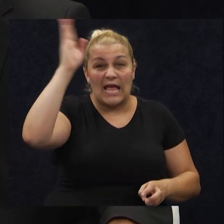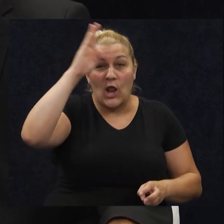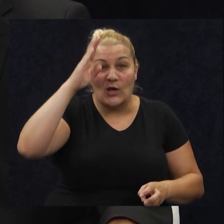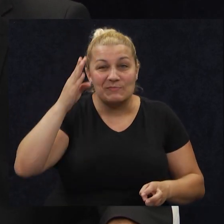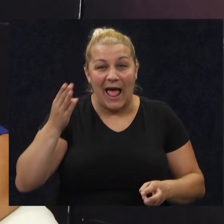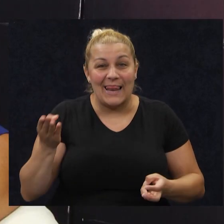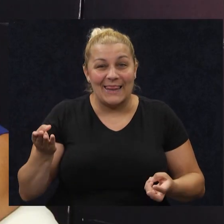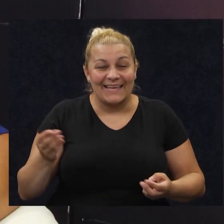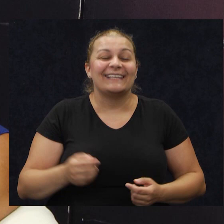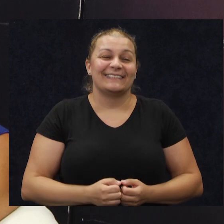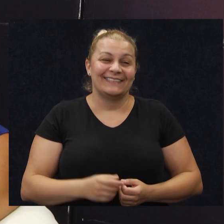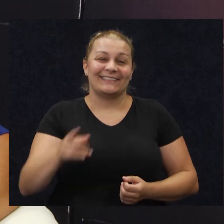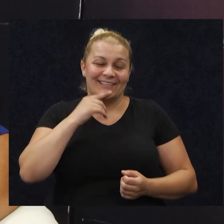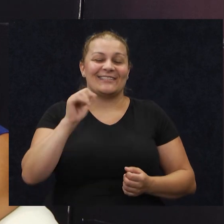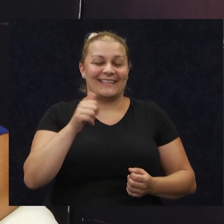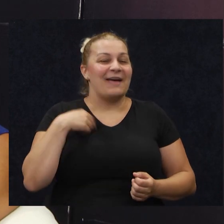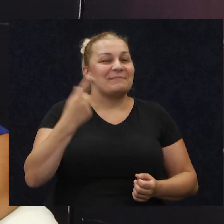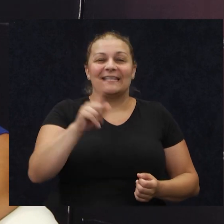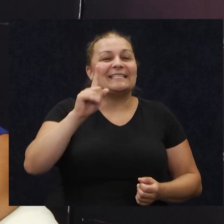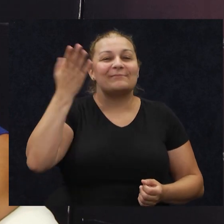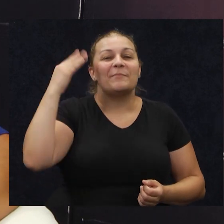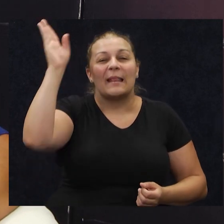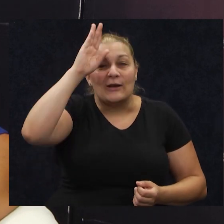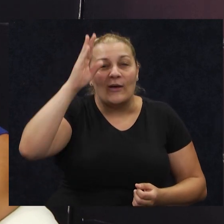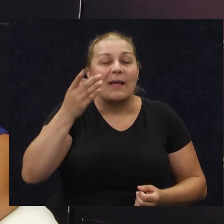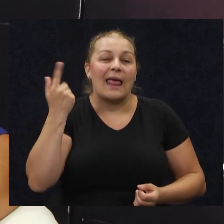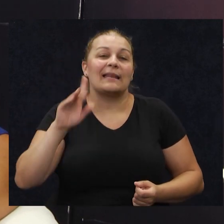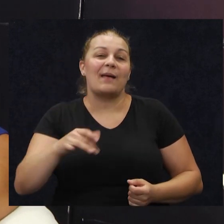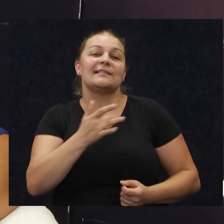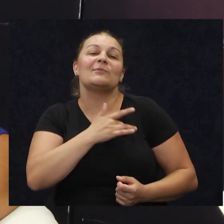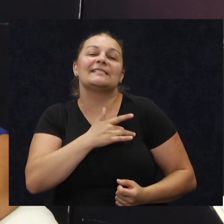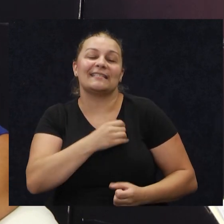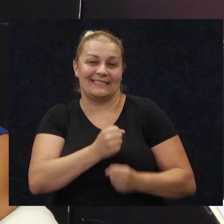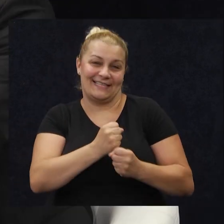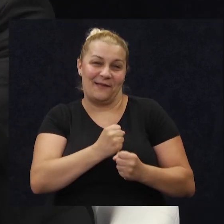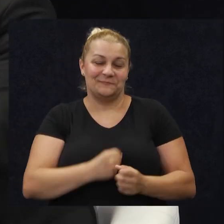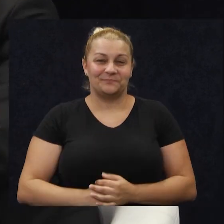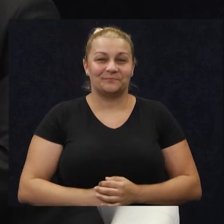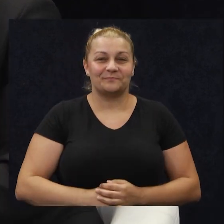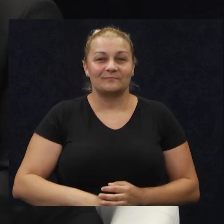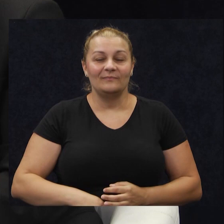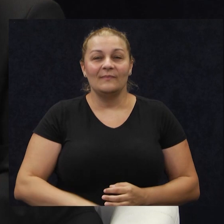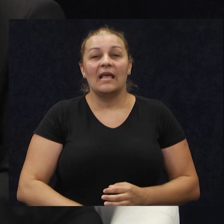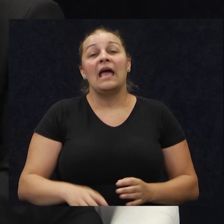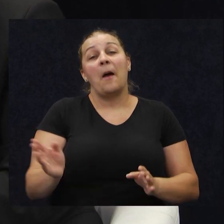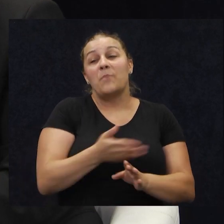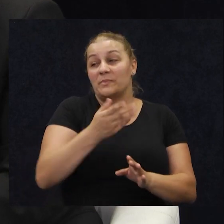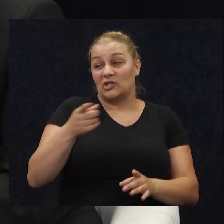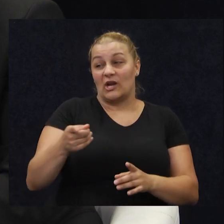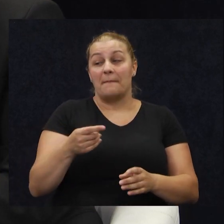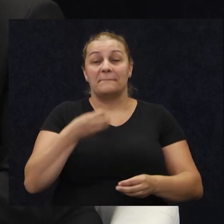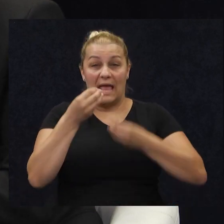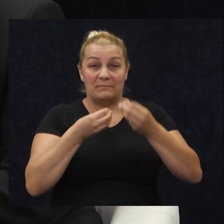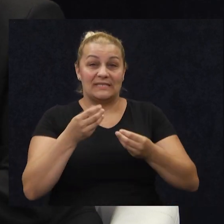Pa nismo bili normalni, ali imali smo to srce, isto kao što su i oni mali. Ajmo samo još nekog pitanja, pobjećena emisija, vi ste,